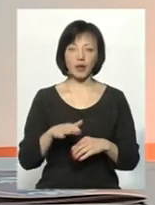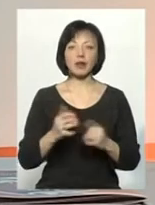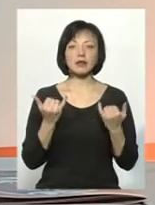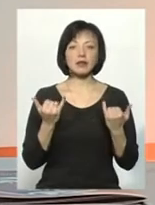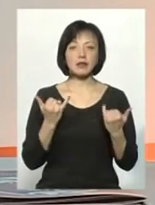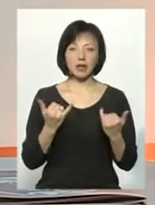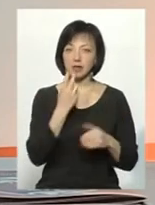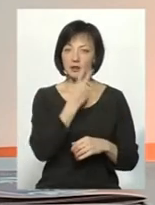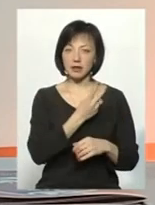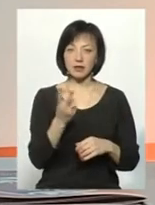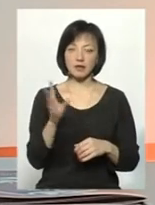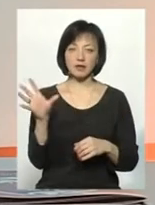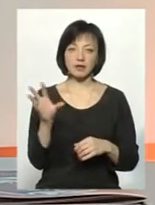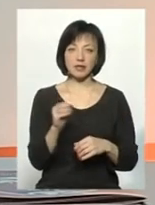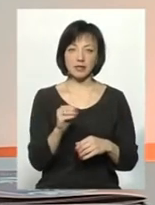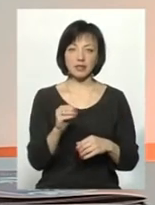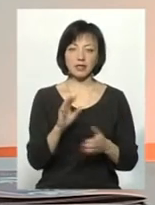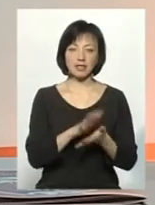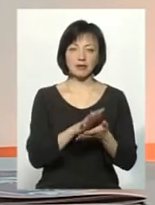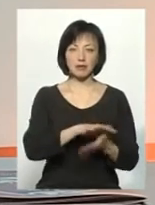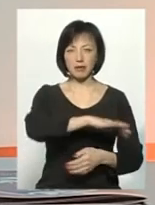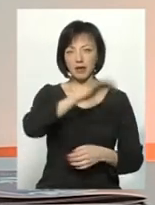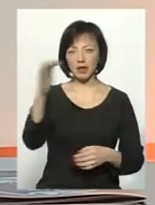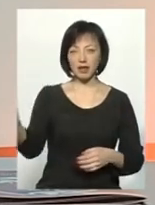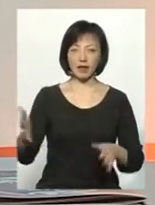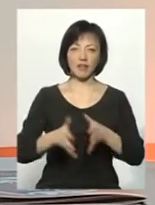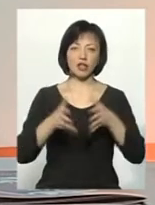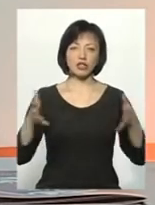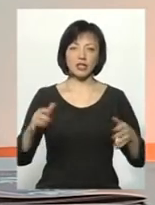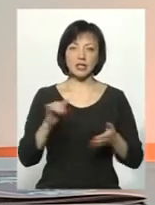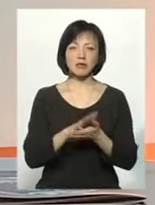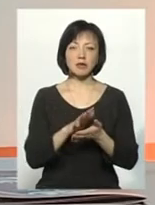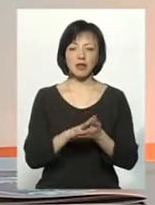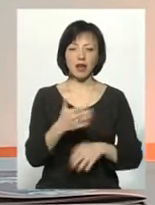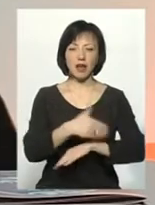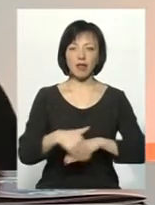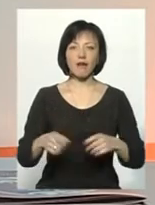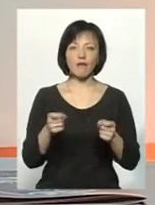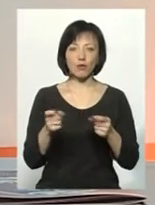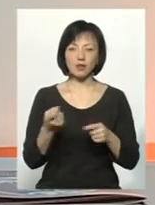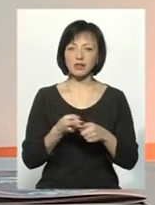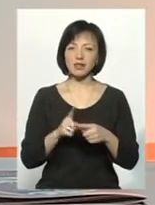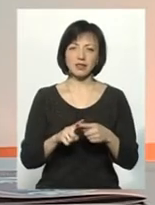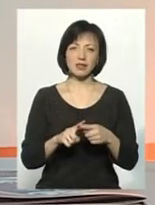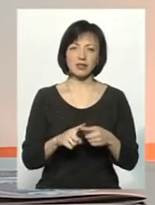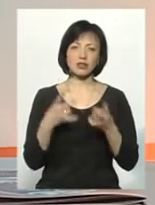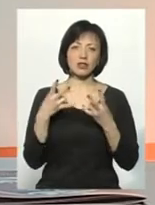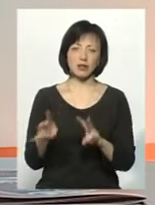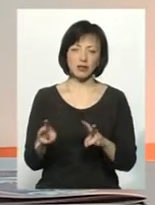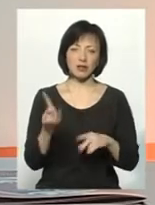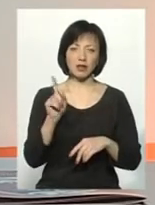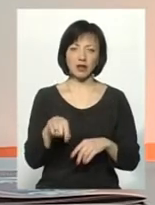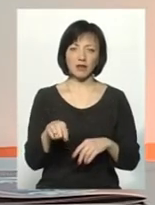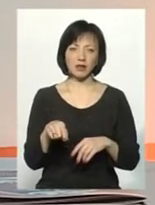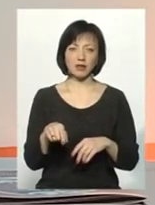зараз ми дивимося, ці всі смітники є величезні. І сміття на вулицях, це все дуже шкідливо навіть.